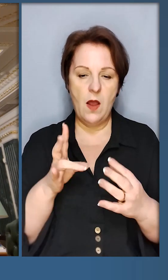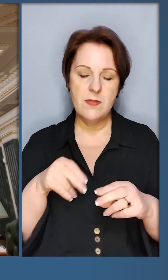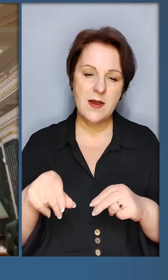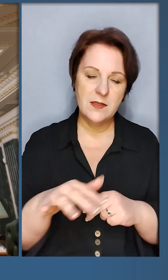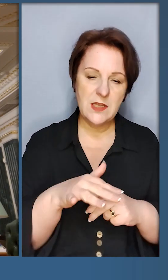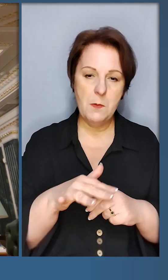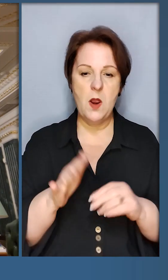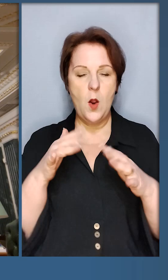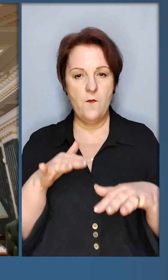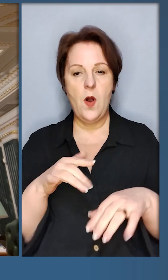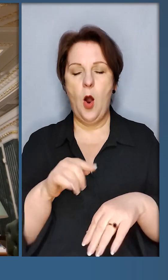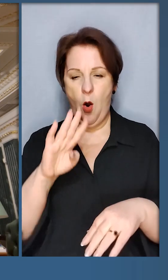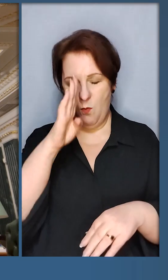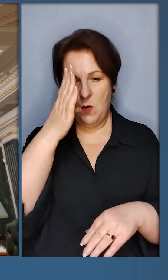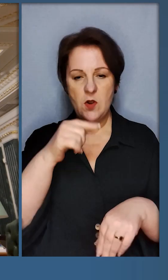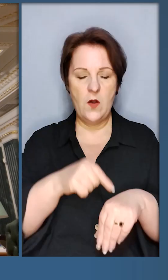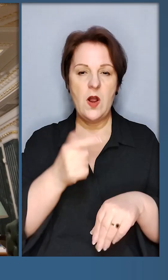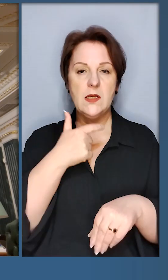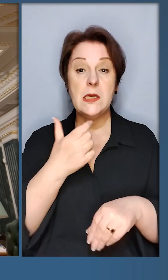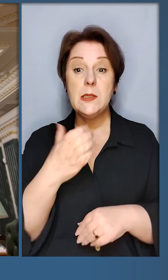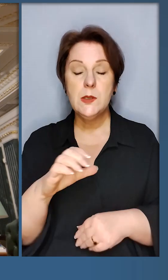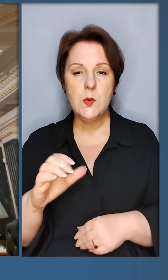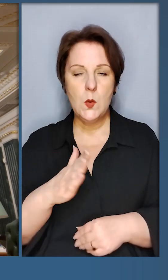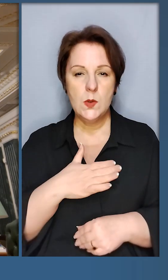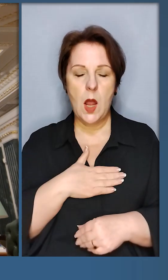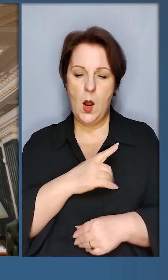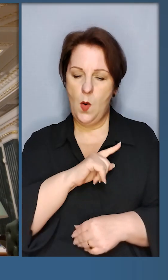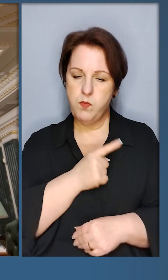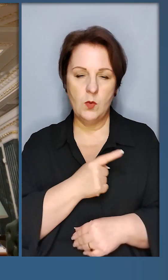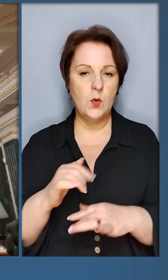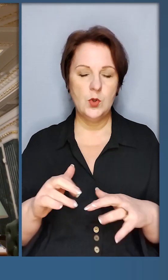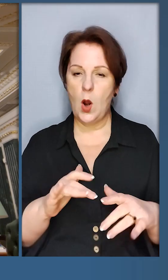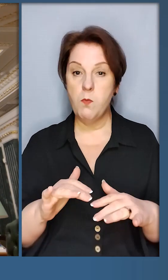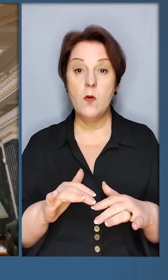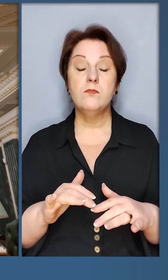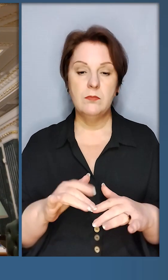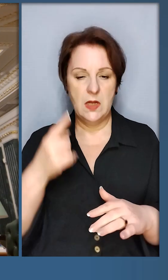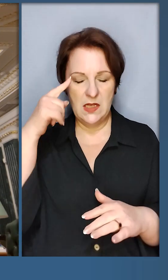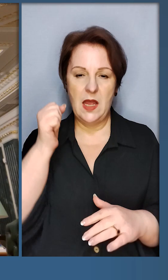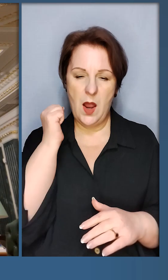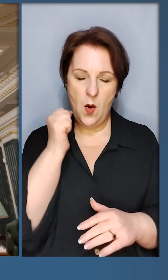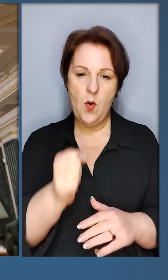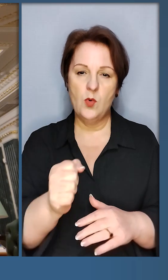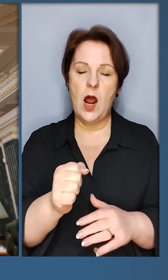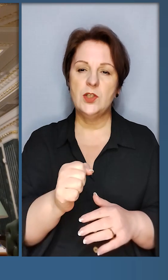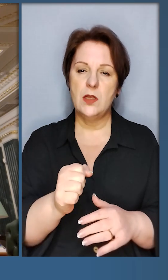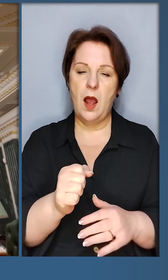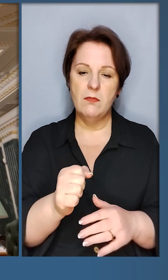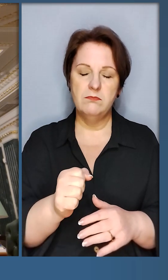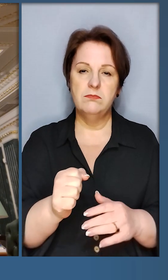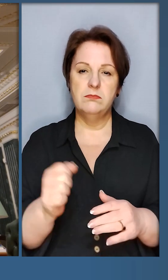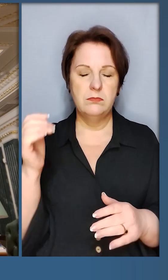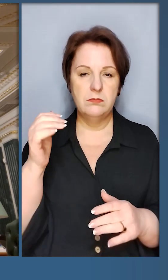морі. Окупанти це вже відчули на собі. Сотні наших потужних операцій. Усі знають про ураження Кримського мосту,